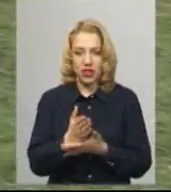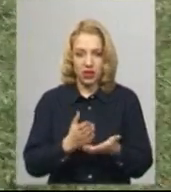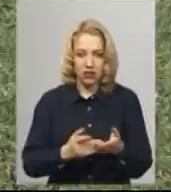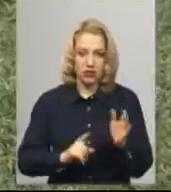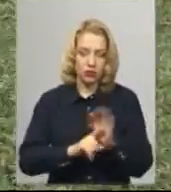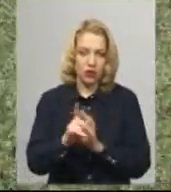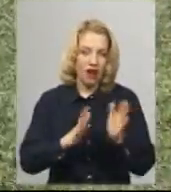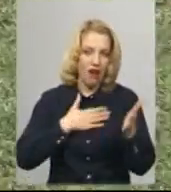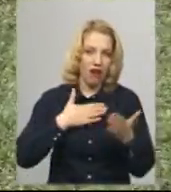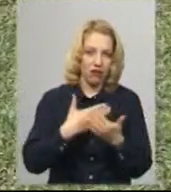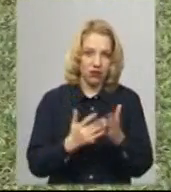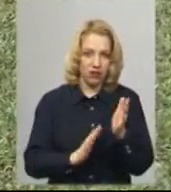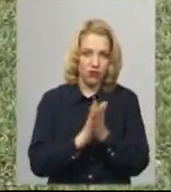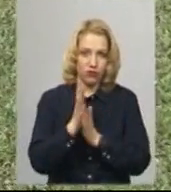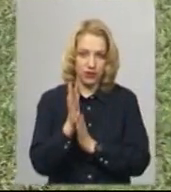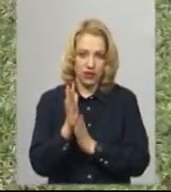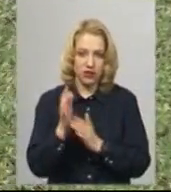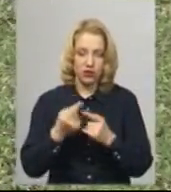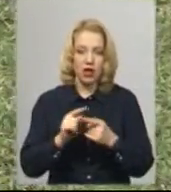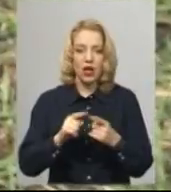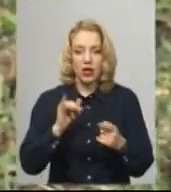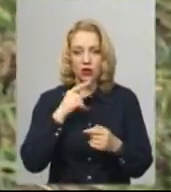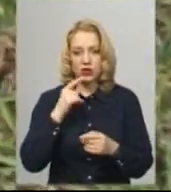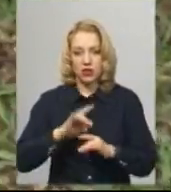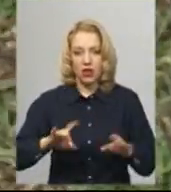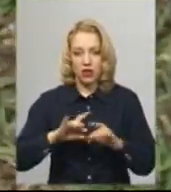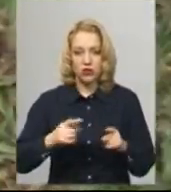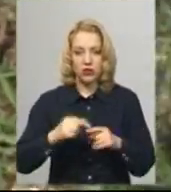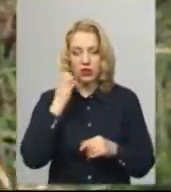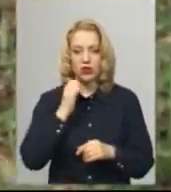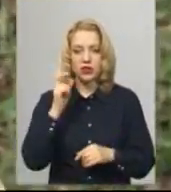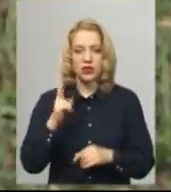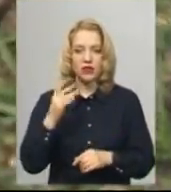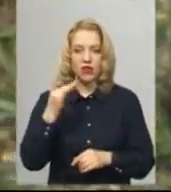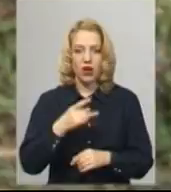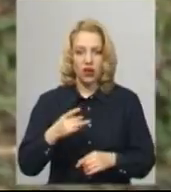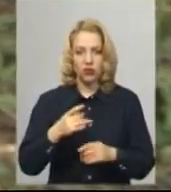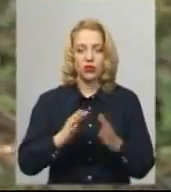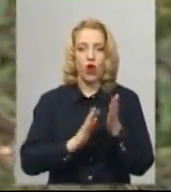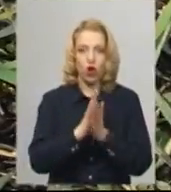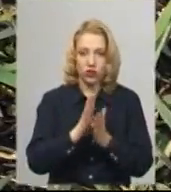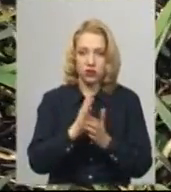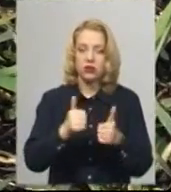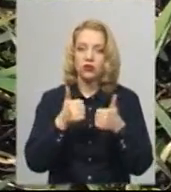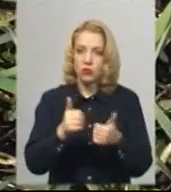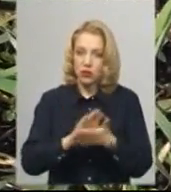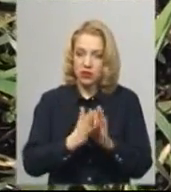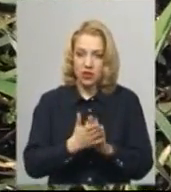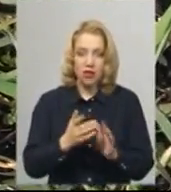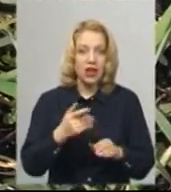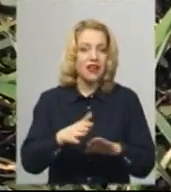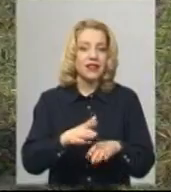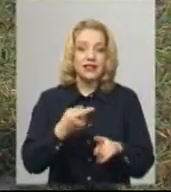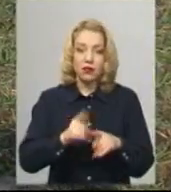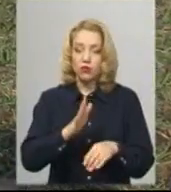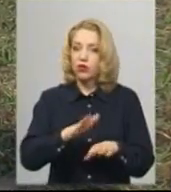теж почала активну вегетацію. Рослини, каже агроном, господарство села Ладиги Старокостянтинівського району в доброму стані. Та триватиметься недовго, якщо не буде дощів,